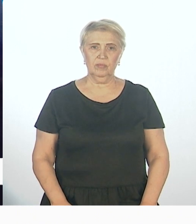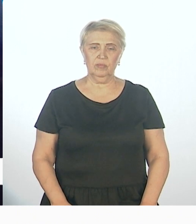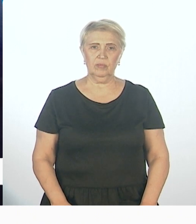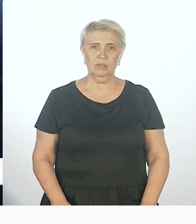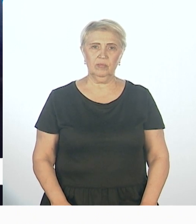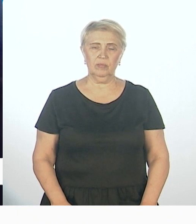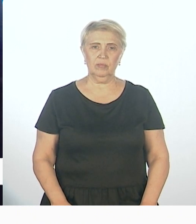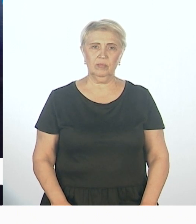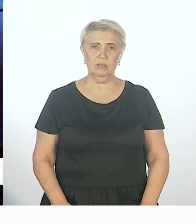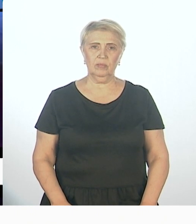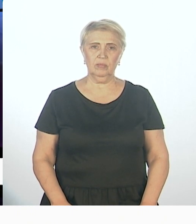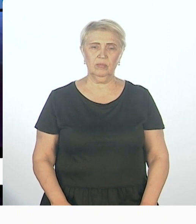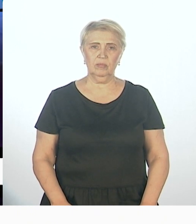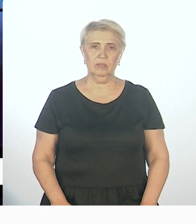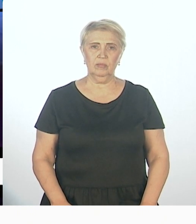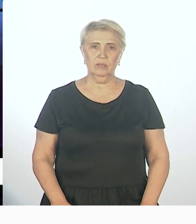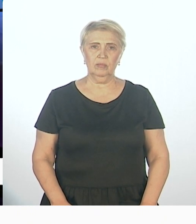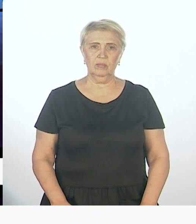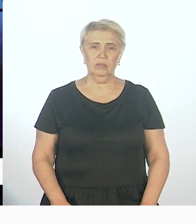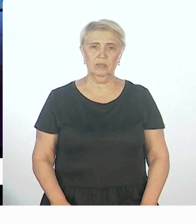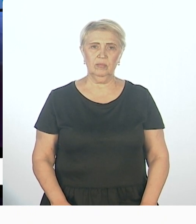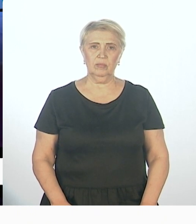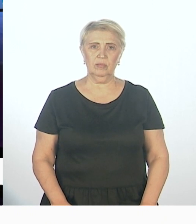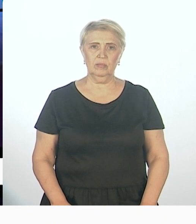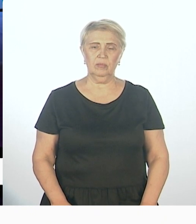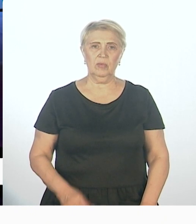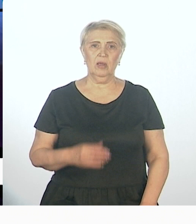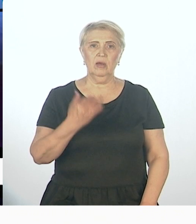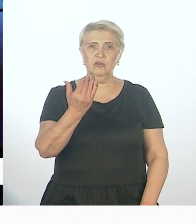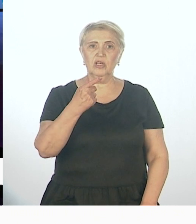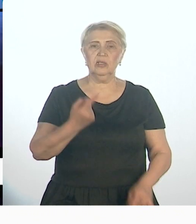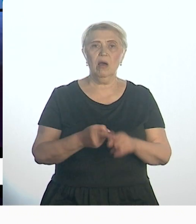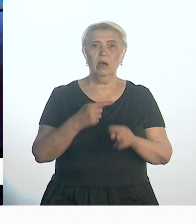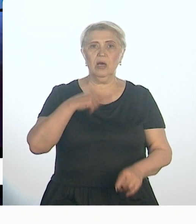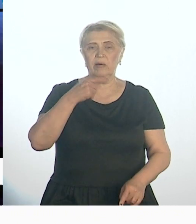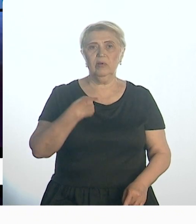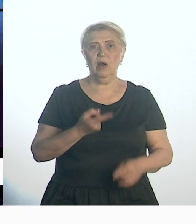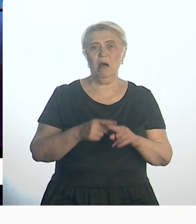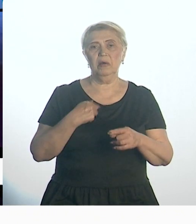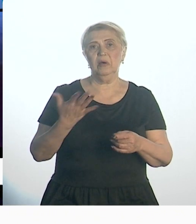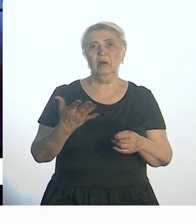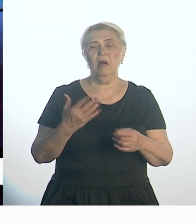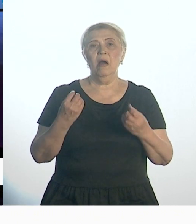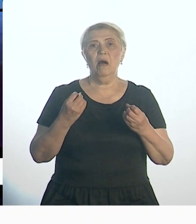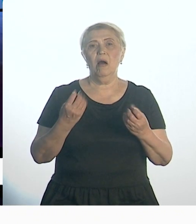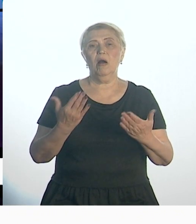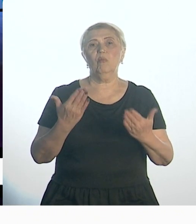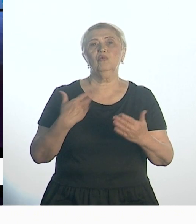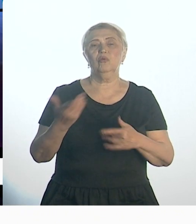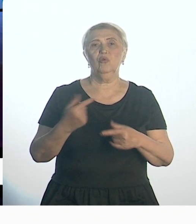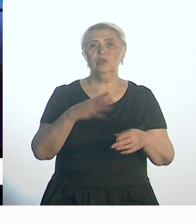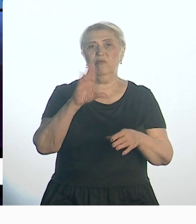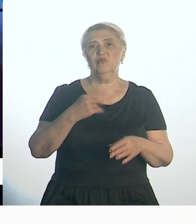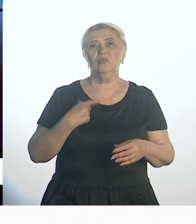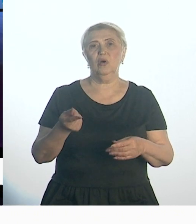ловлю мысль. Ну, как бы, вот вы сейчас это говорите, а для меня это как, ну, само собой разумеющееся. Ну, то есть, ну, да, социально.